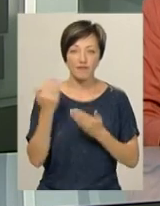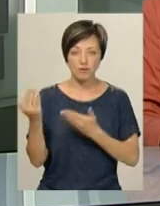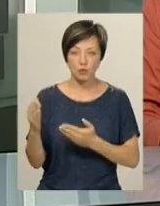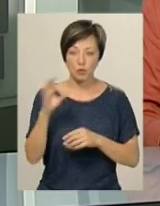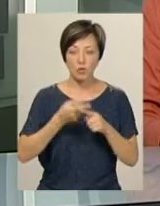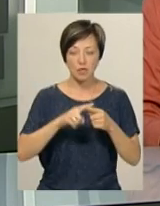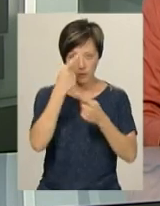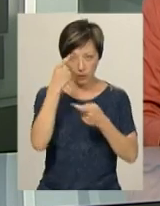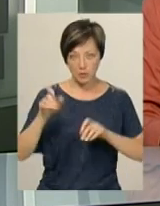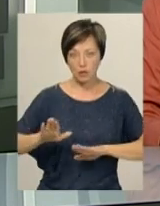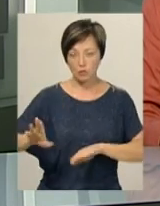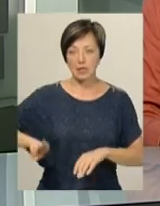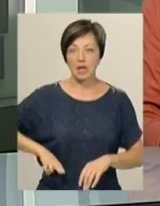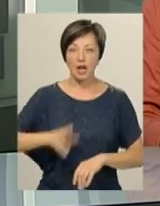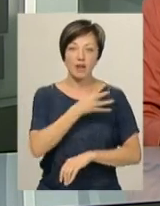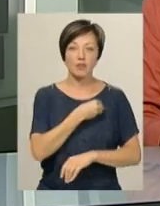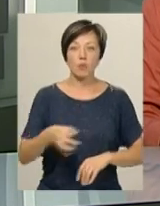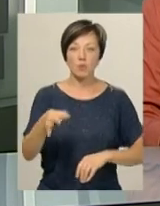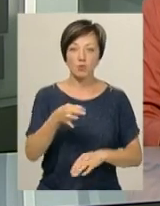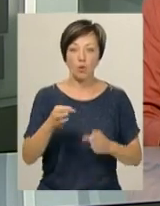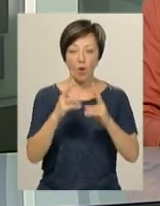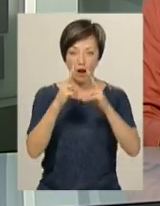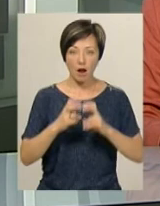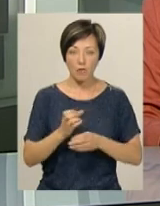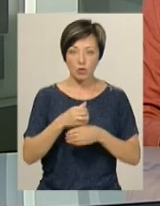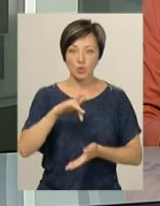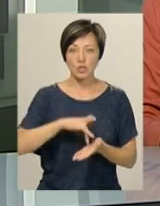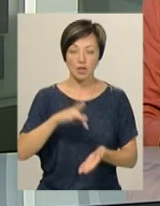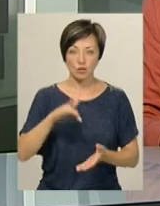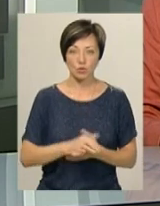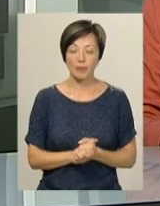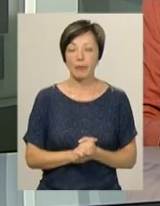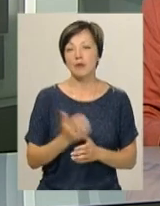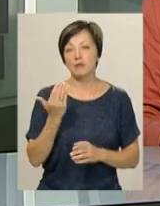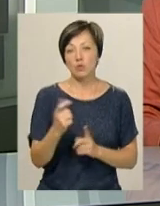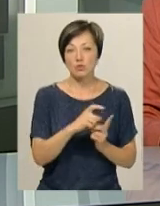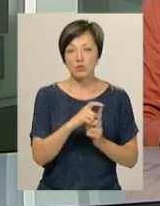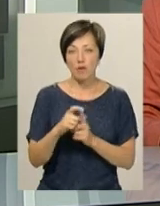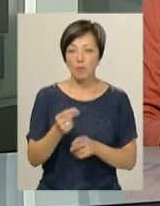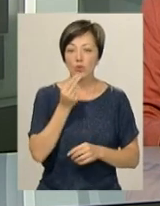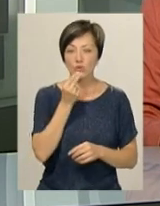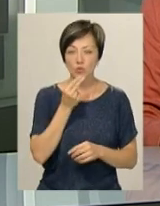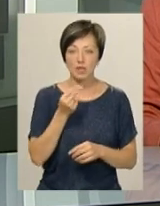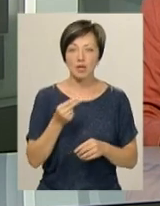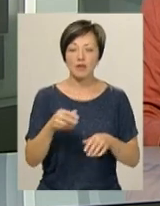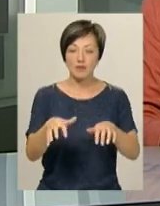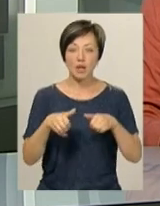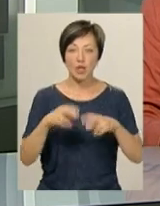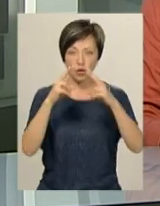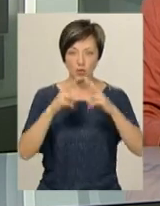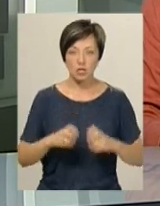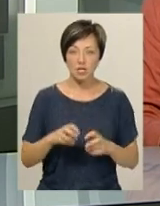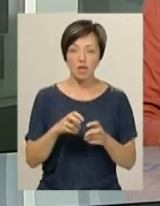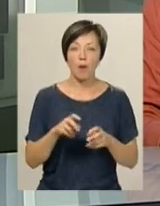Про це повідомив заступник директора Львівського обласного лабораторного центру Олег Когут. За його словами, у продуктах, які відібрали на дослідження,